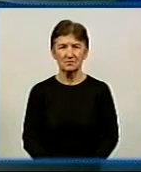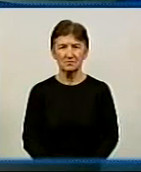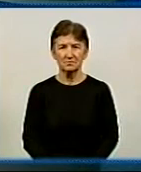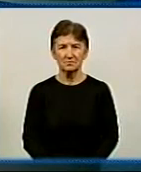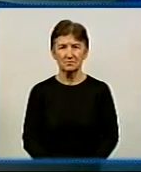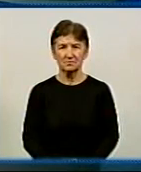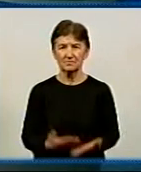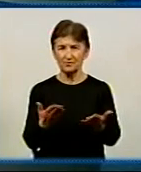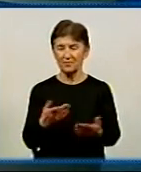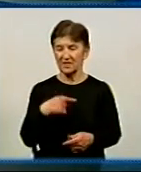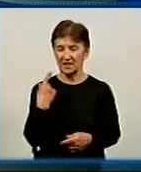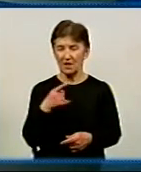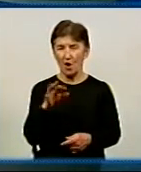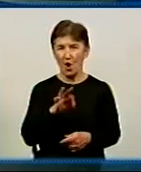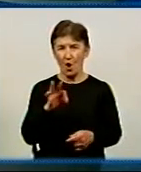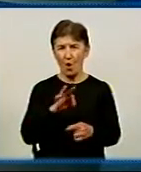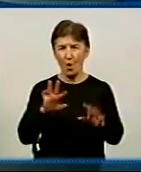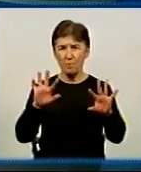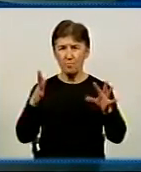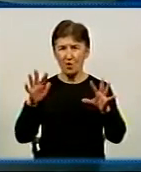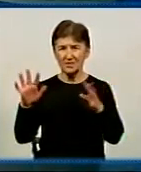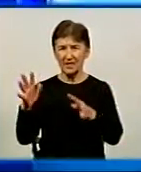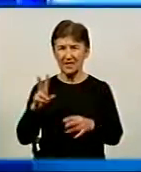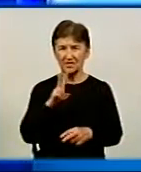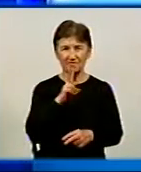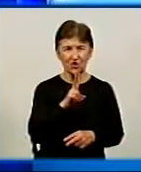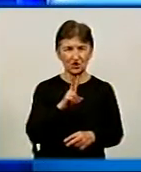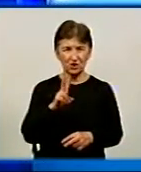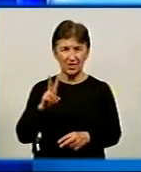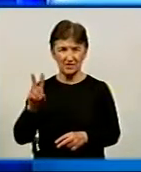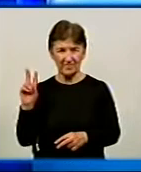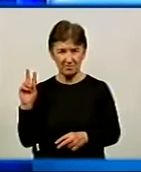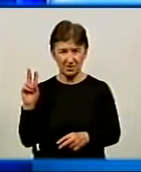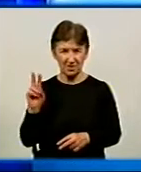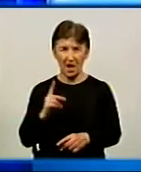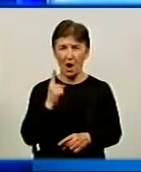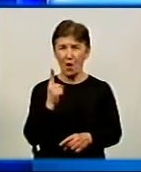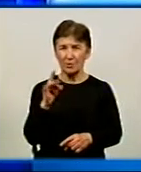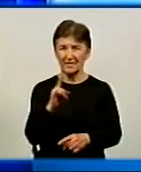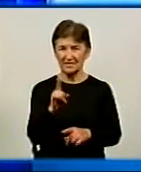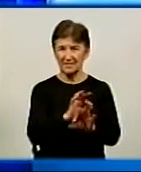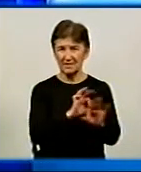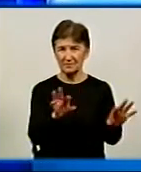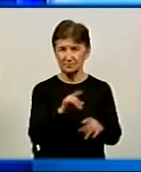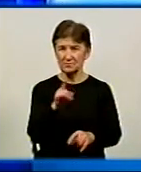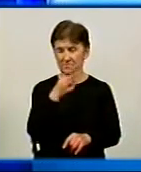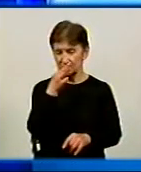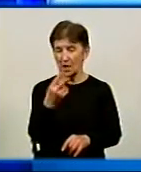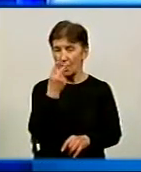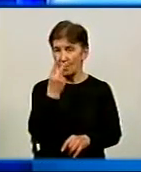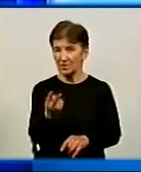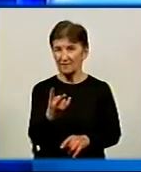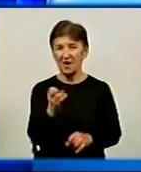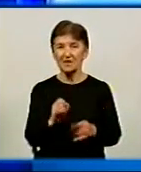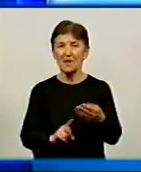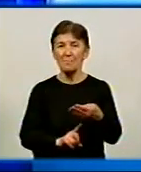Мова сюжеті йшла про події дворічної давнини. І ось один із інтерв'єрів сказав, що ми подивимося на початок, поки